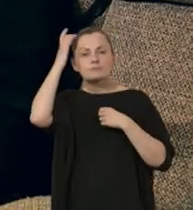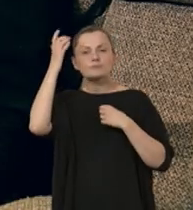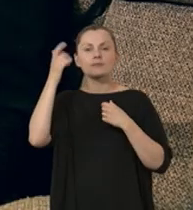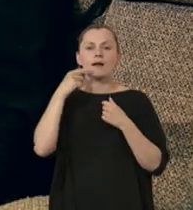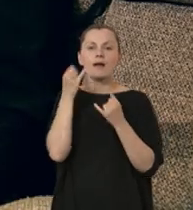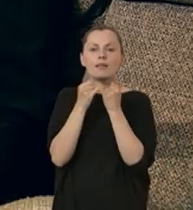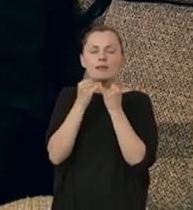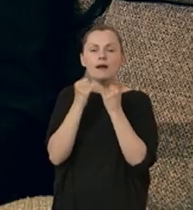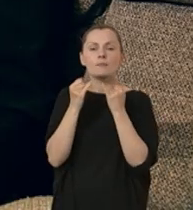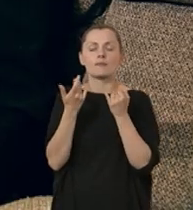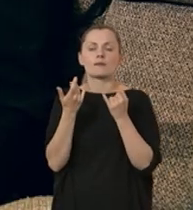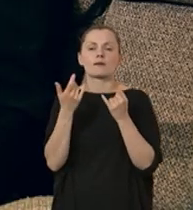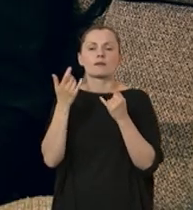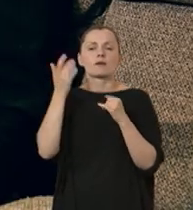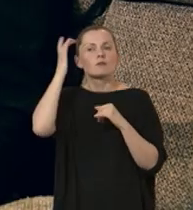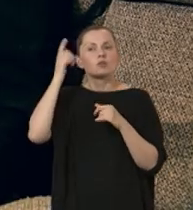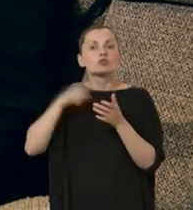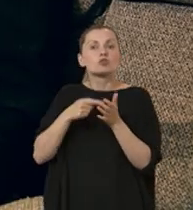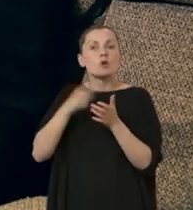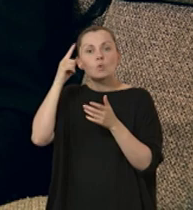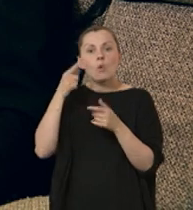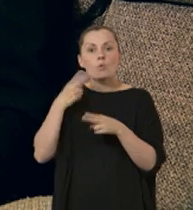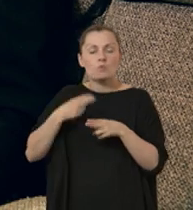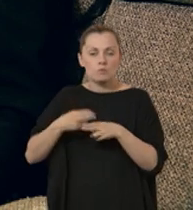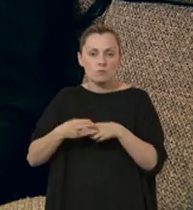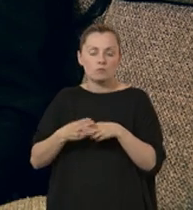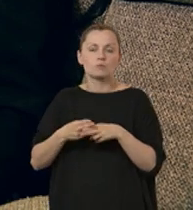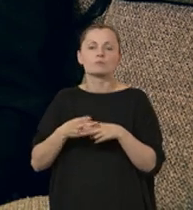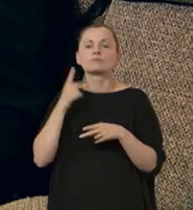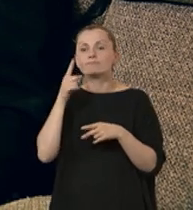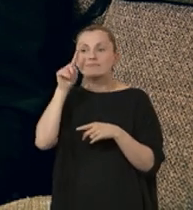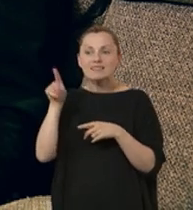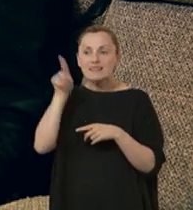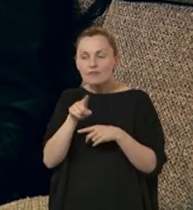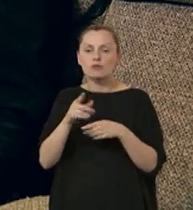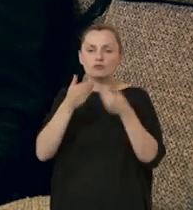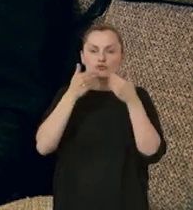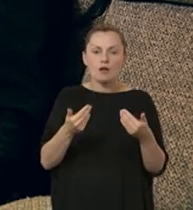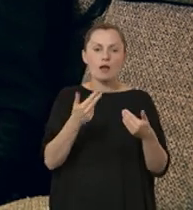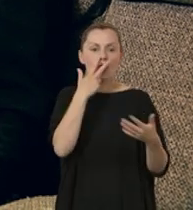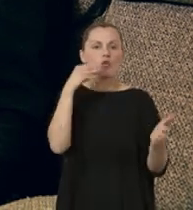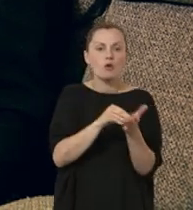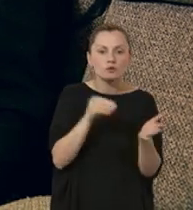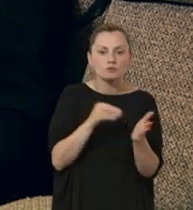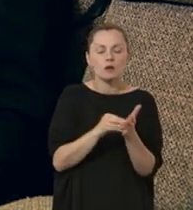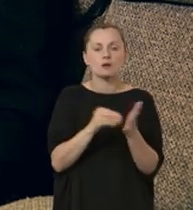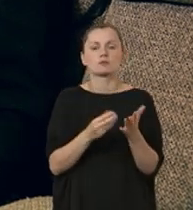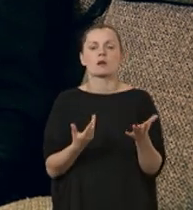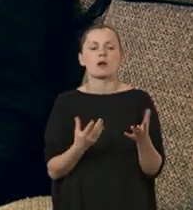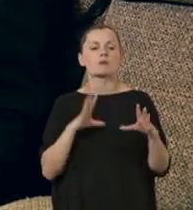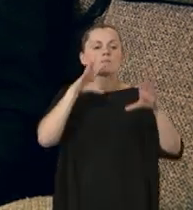który jest w mózgu, który często choruje, jest niwelowany przez te doświadczenia